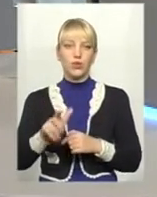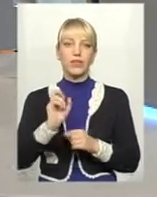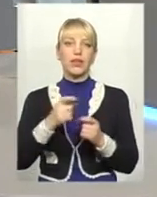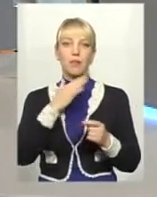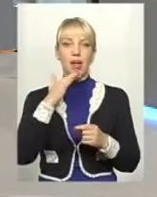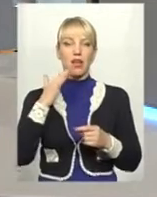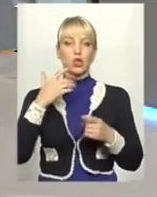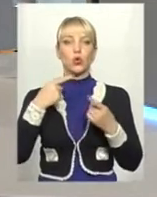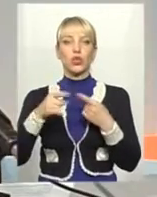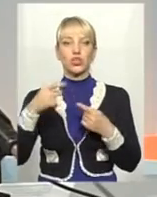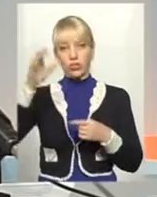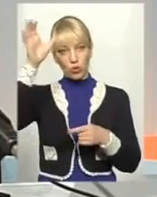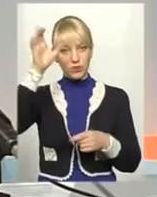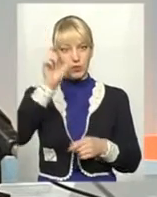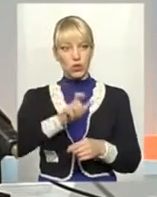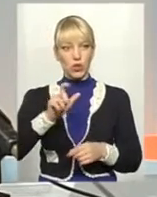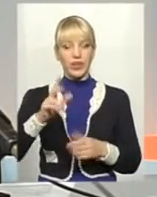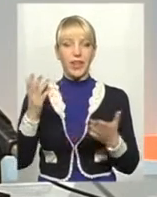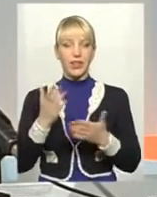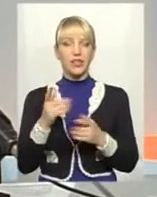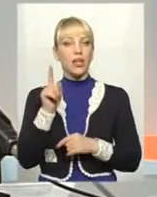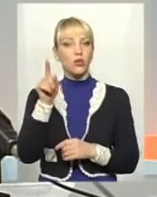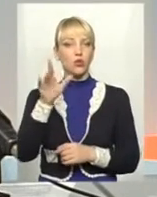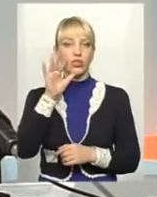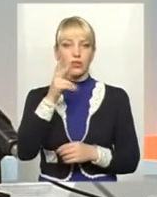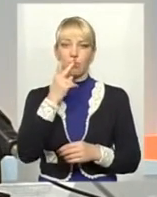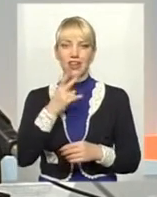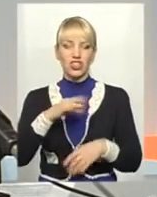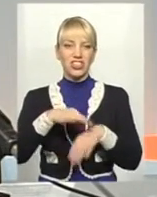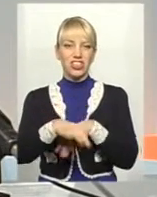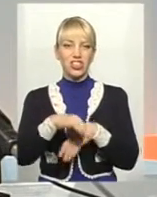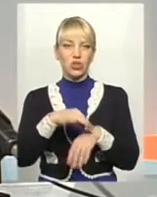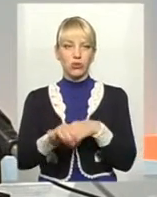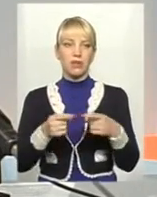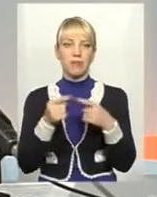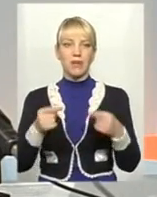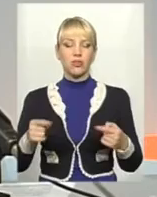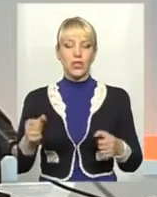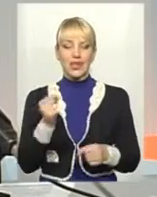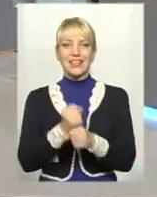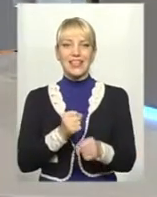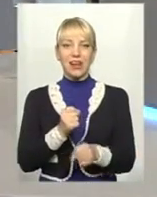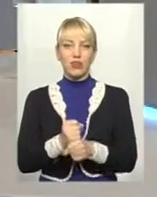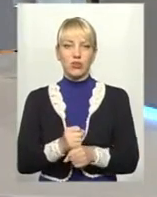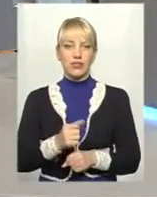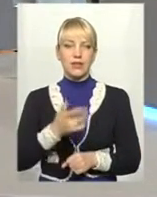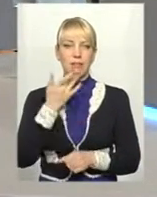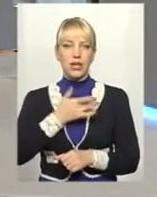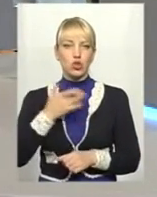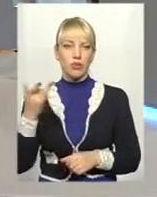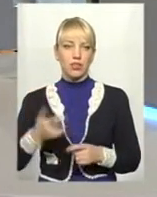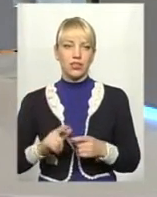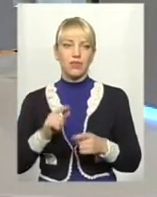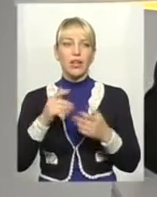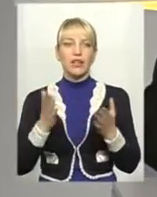інших освідчених людей, які на той час бачили жорстокі методи діяльності більшовиків. Давайте поговоримо трішки про